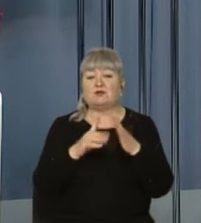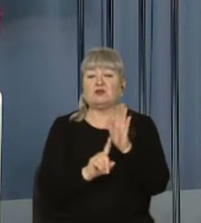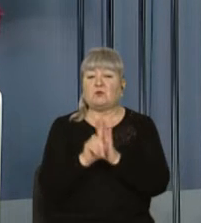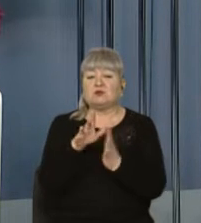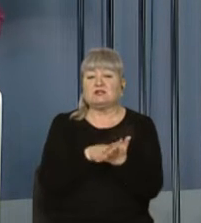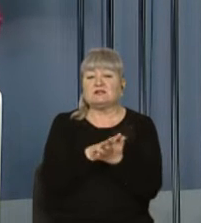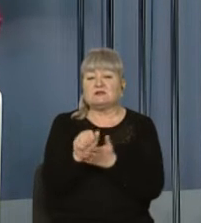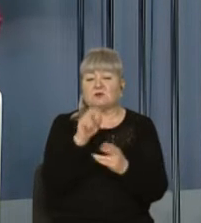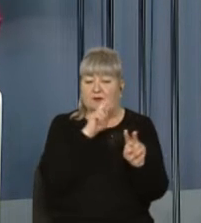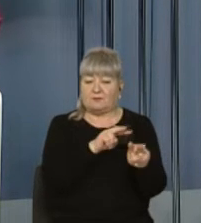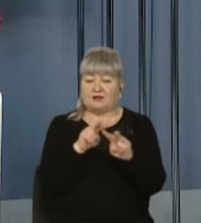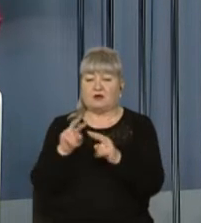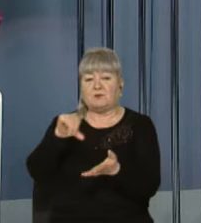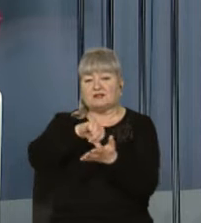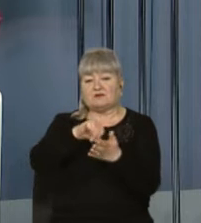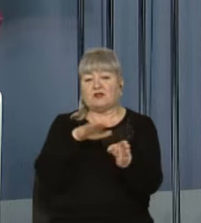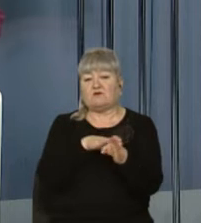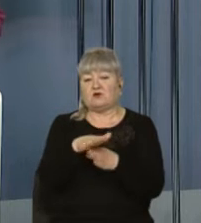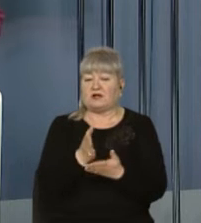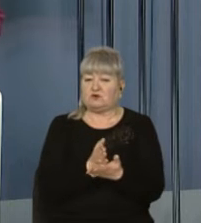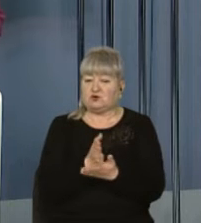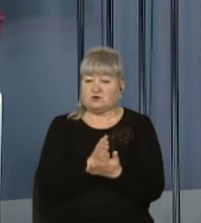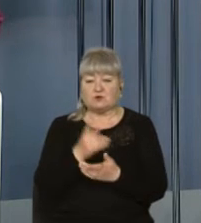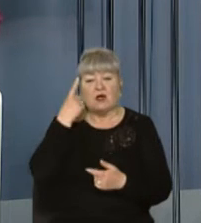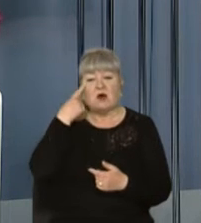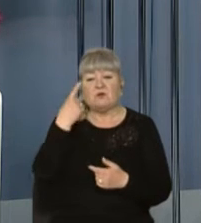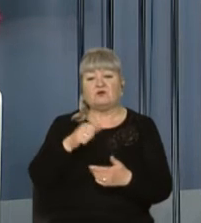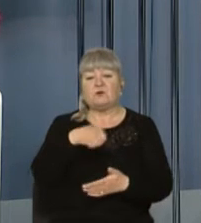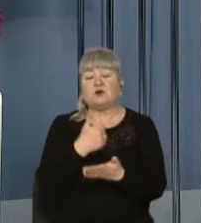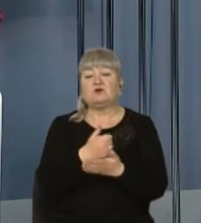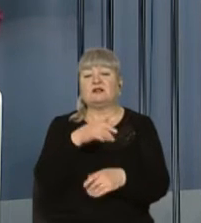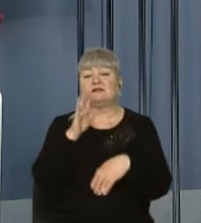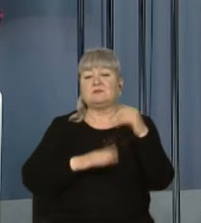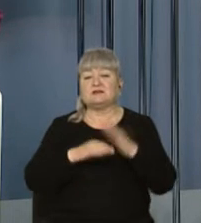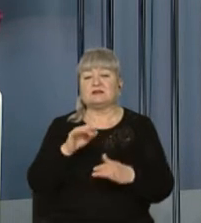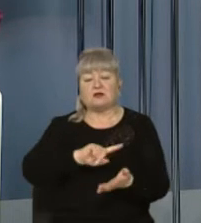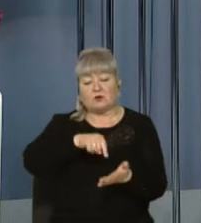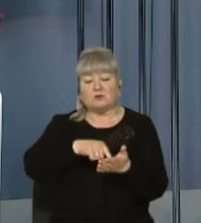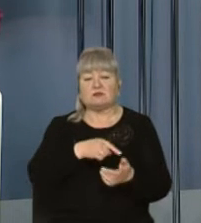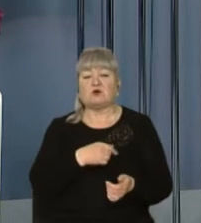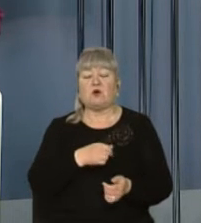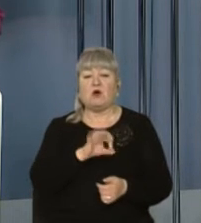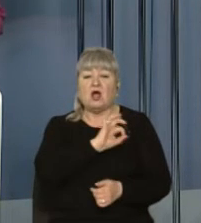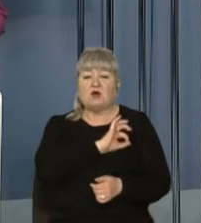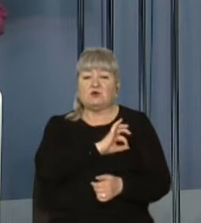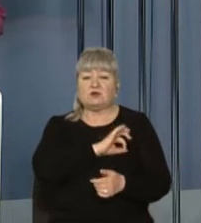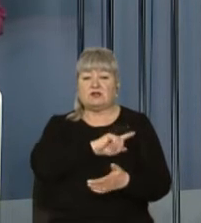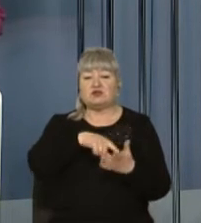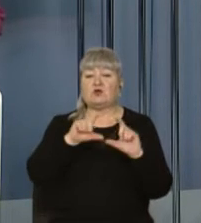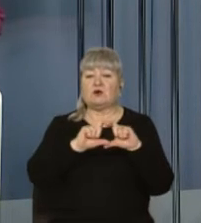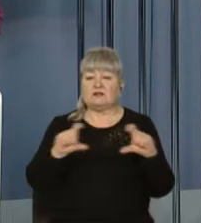зносити під наглядом представників виконавчої служби, повідомив головний спеціаліст міського юридичного департаменту Андрій Кулик.